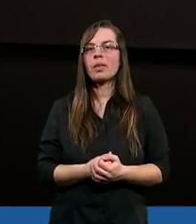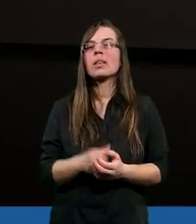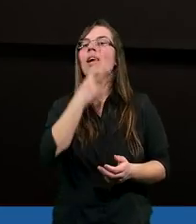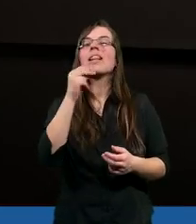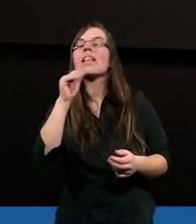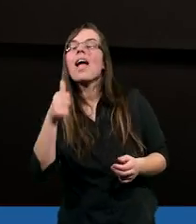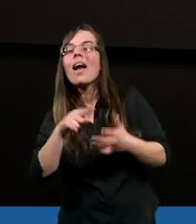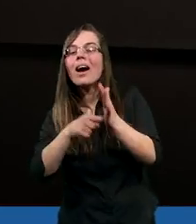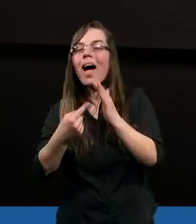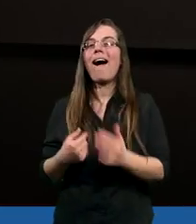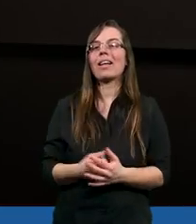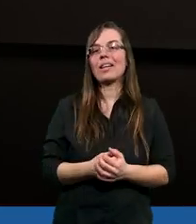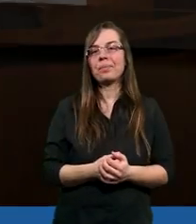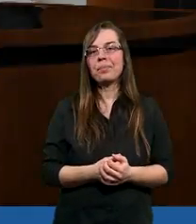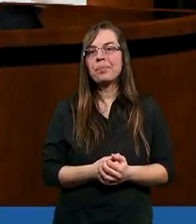Nieraz